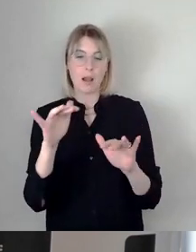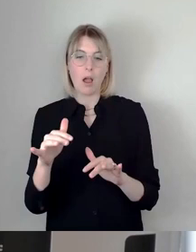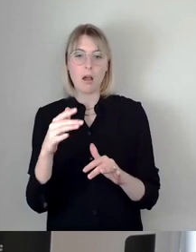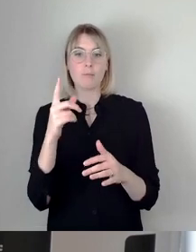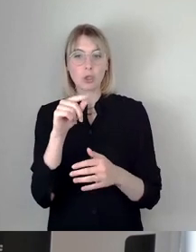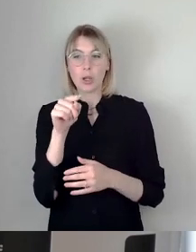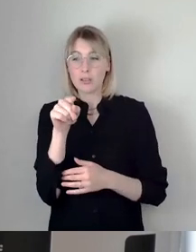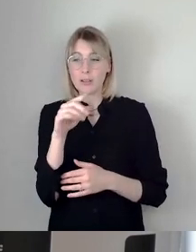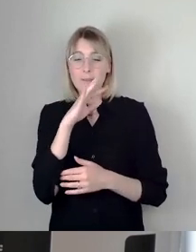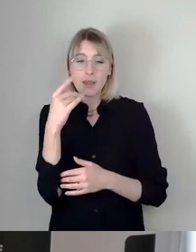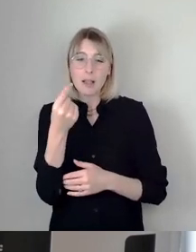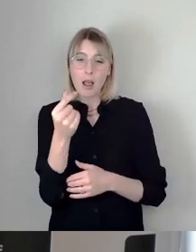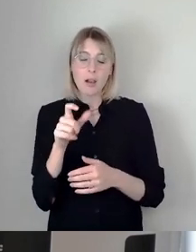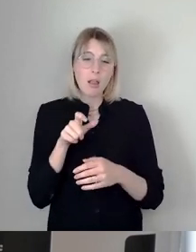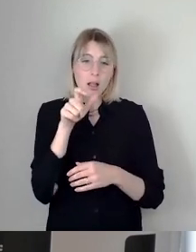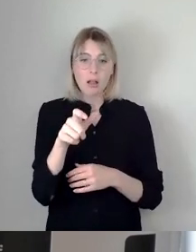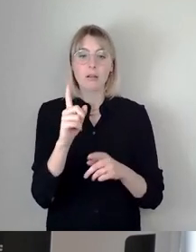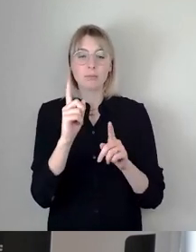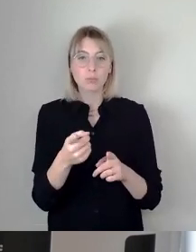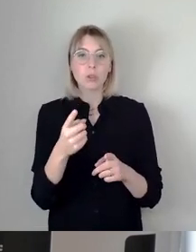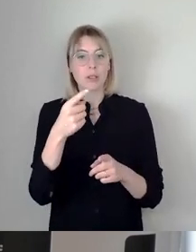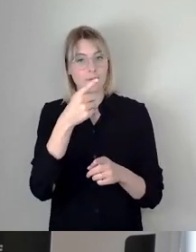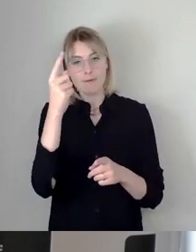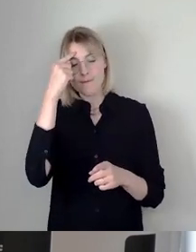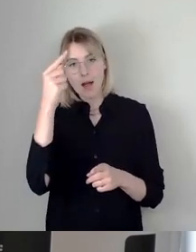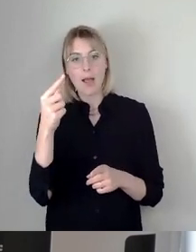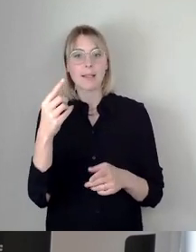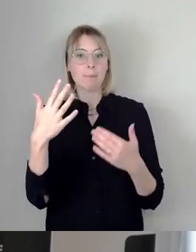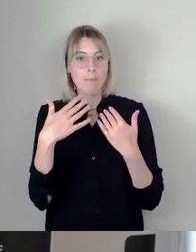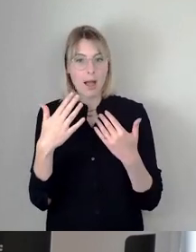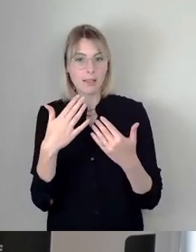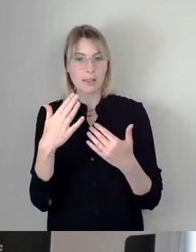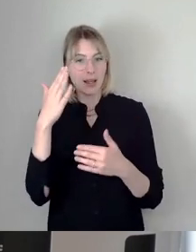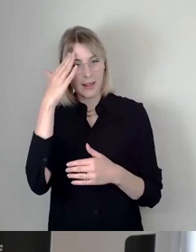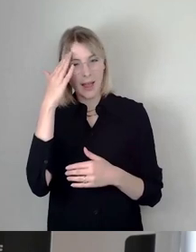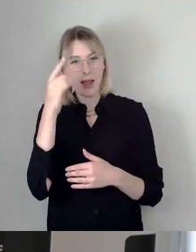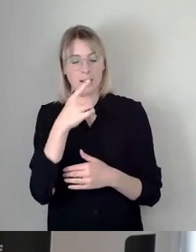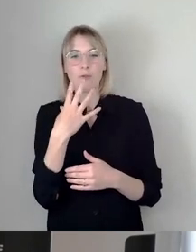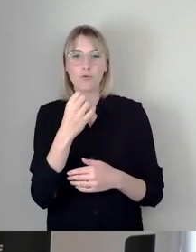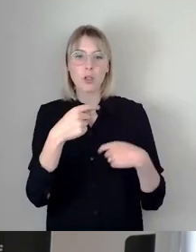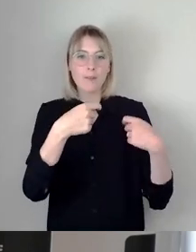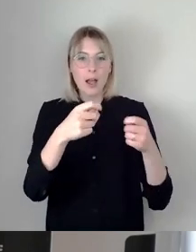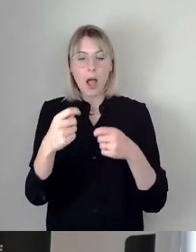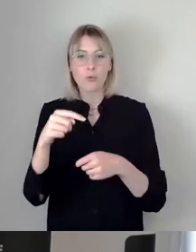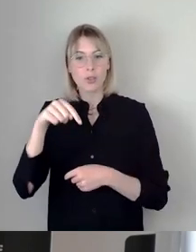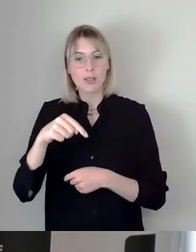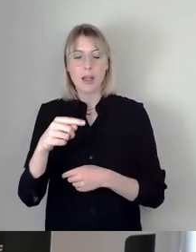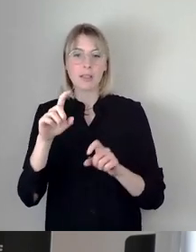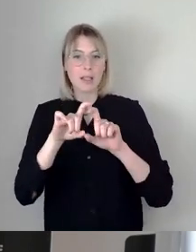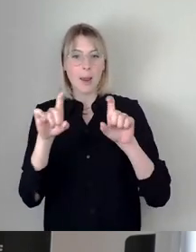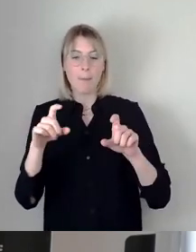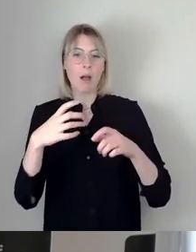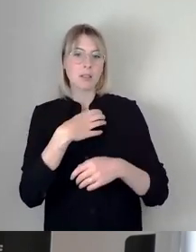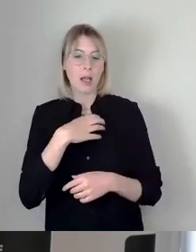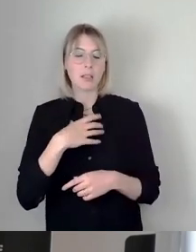Jeder, der mit Marketing zu tun hat, jeder, der etwas damit zu tun hat, etwas zu verkaufen und hier geht es dabei, unsere Stadt Dresden zu verkaufen, anzupreisen und zu